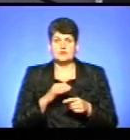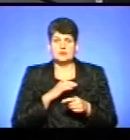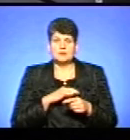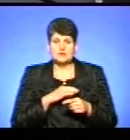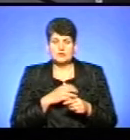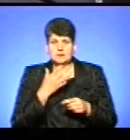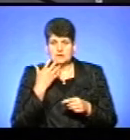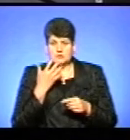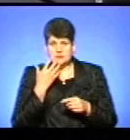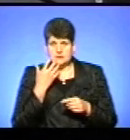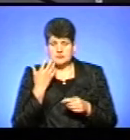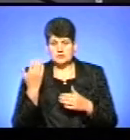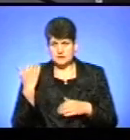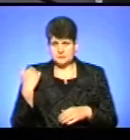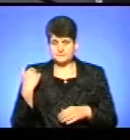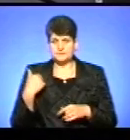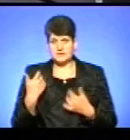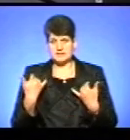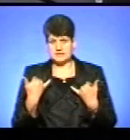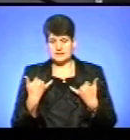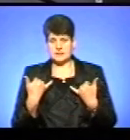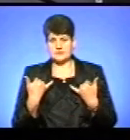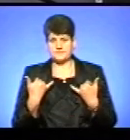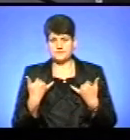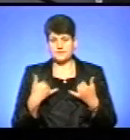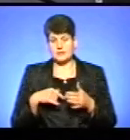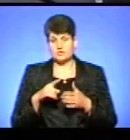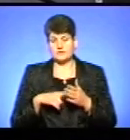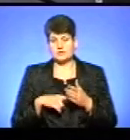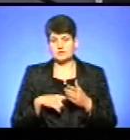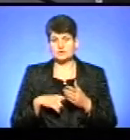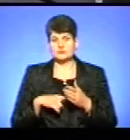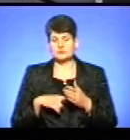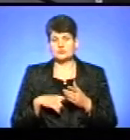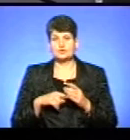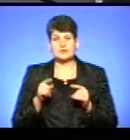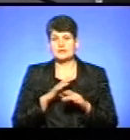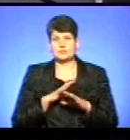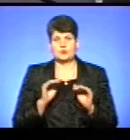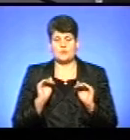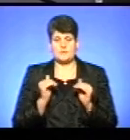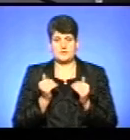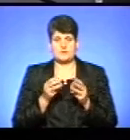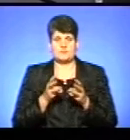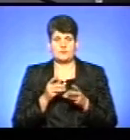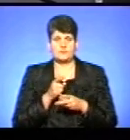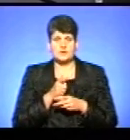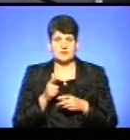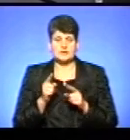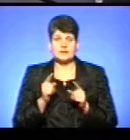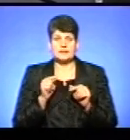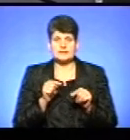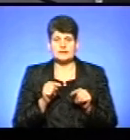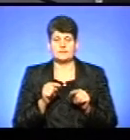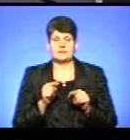теплову енергію і раніше. Тобто ми зараз сподіваємося, що ми за рік-другий не будемо обмежені поняттям опалювального періоду, а тільки тим,